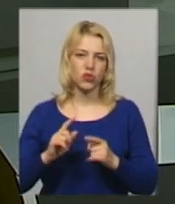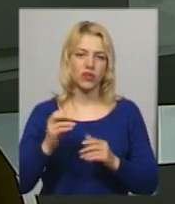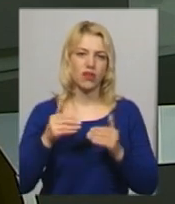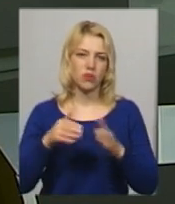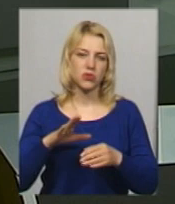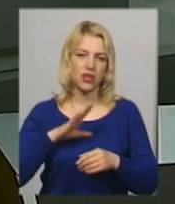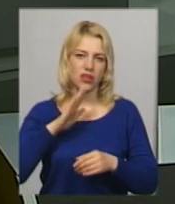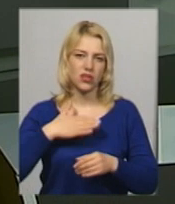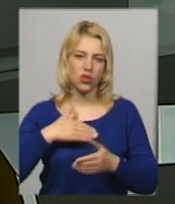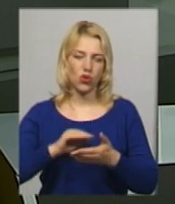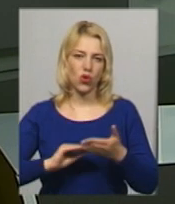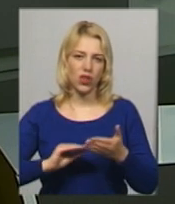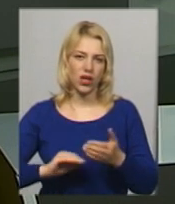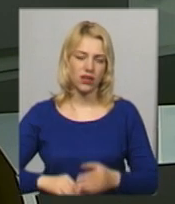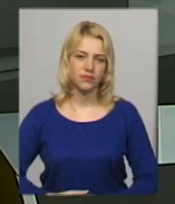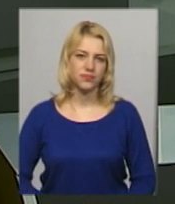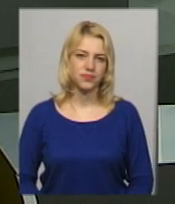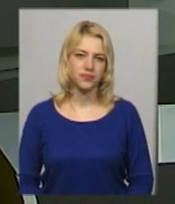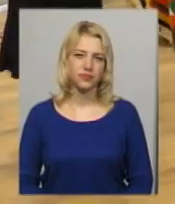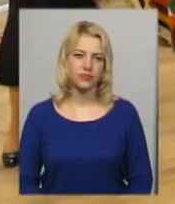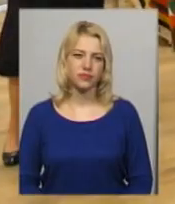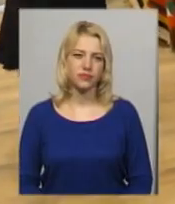випуску побувала моя колега Леся Боровець.